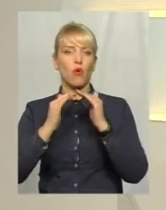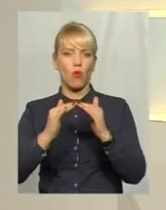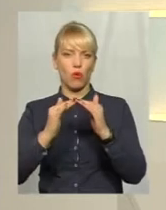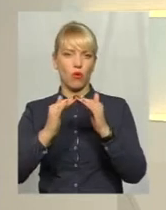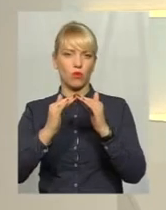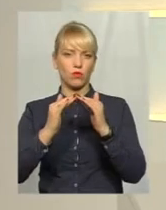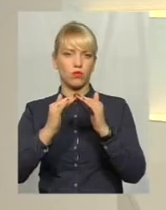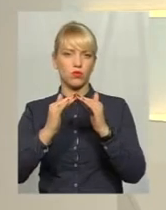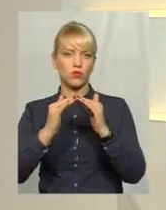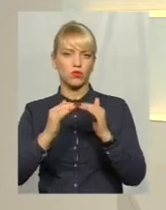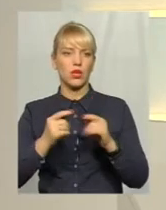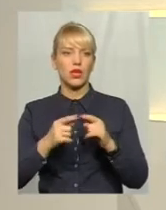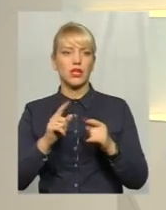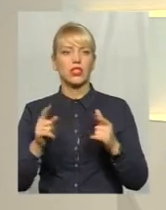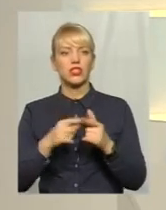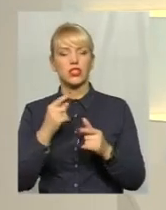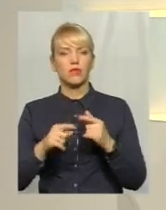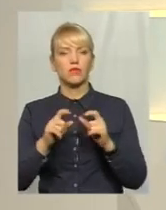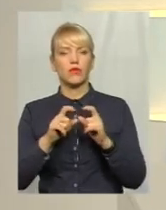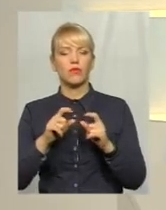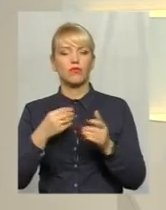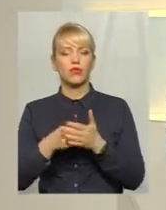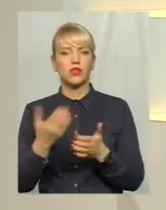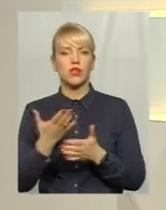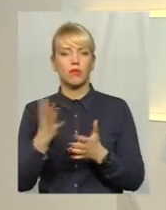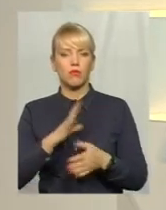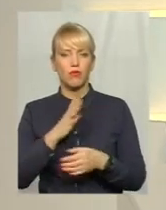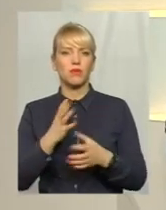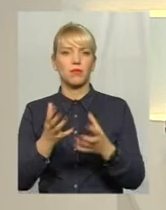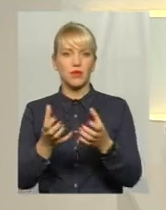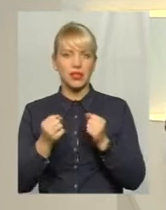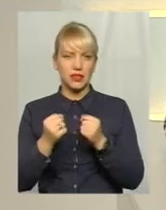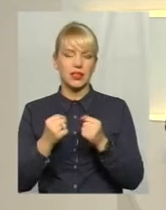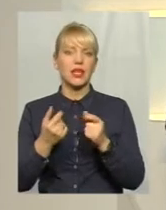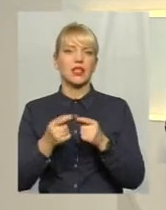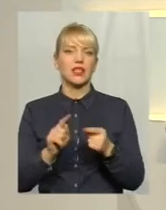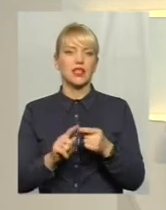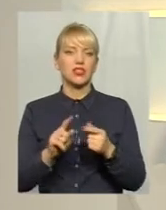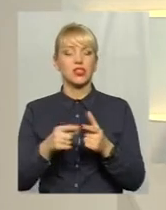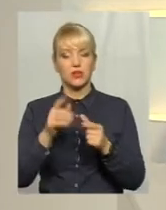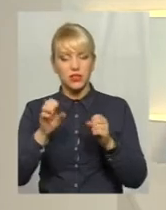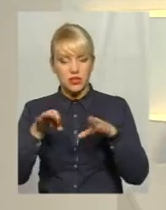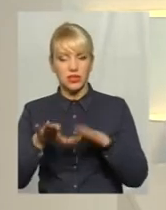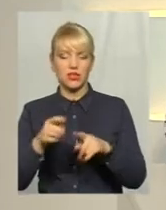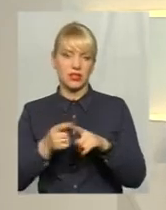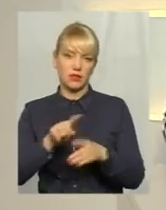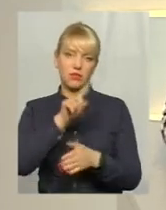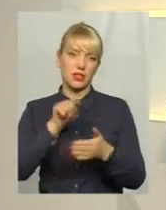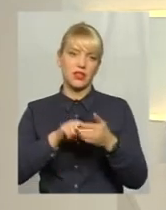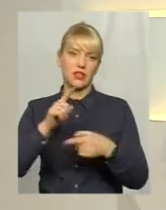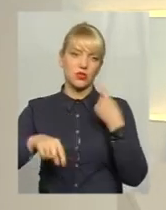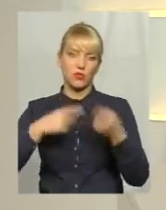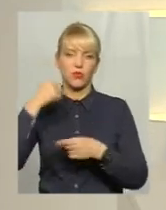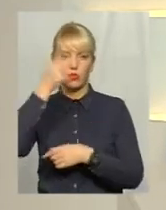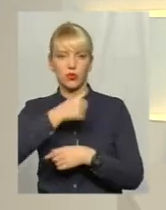Чи бюджет, який був прийнятий, зрушить все ж таки це питання у наступному році з тої